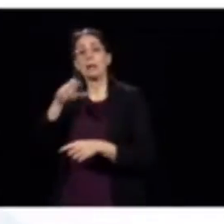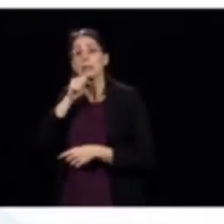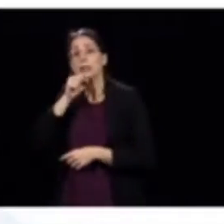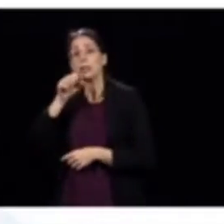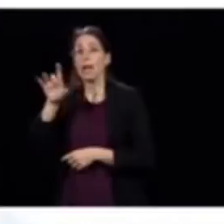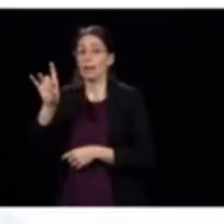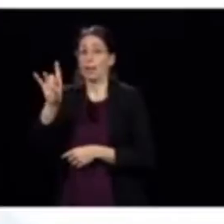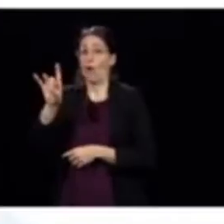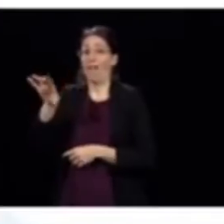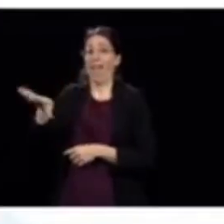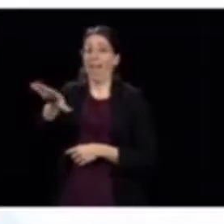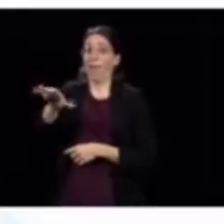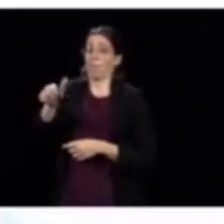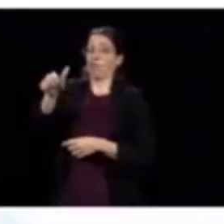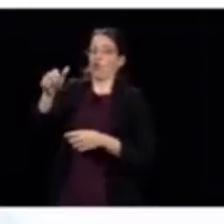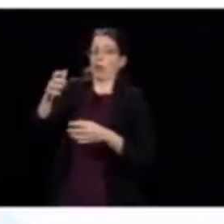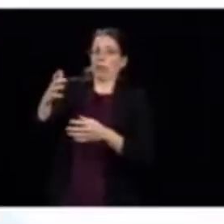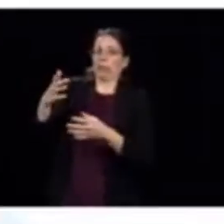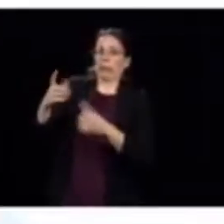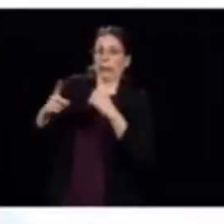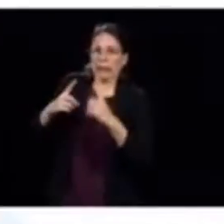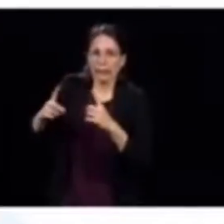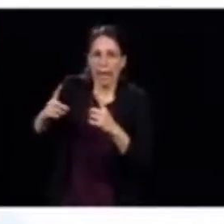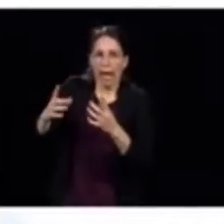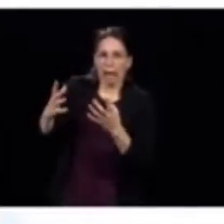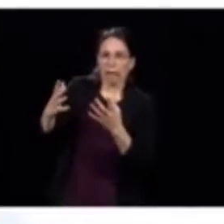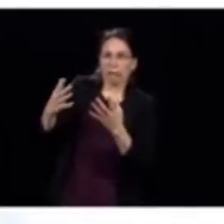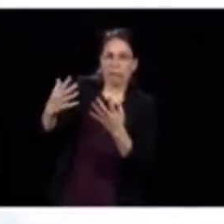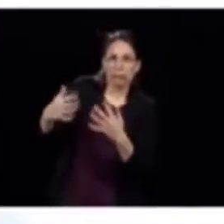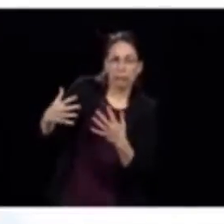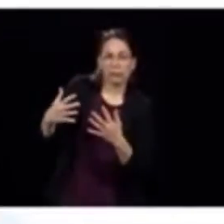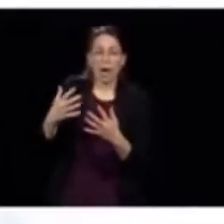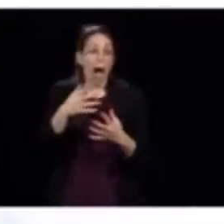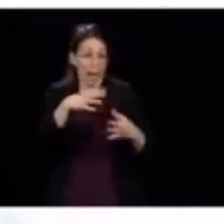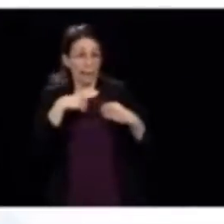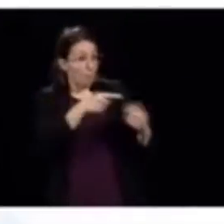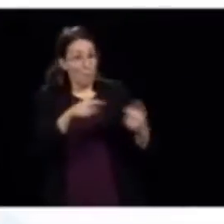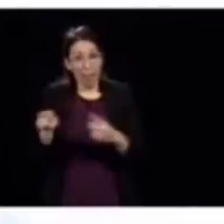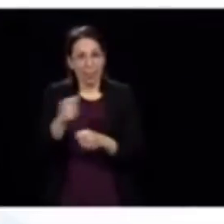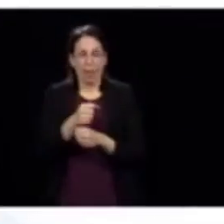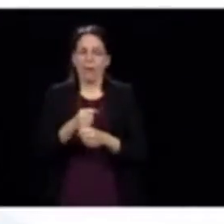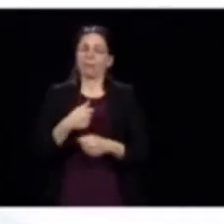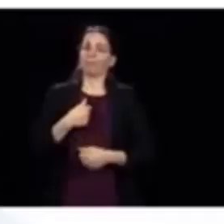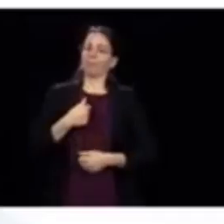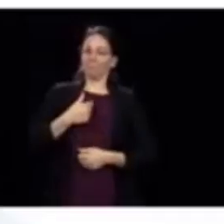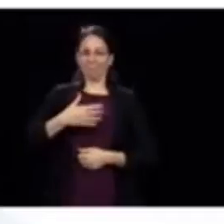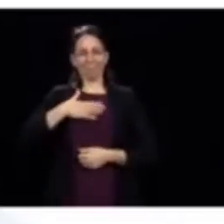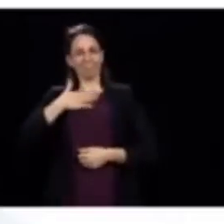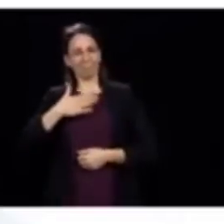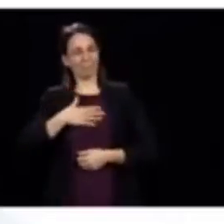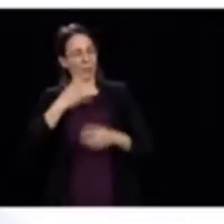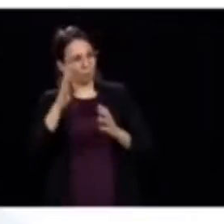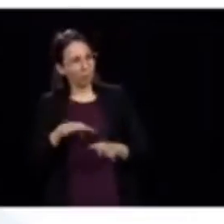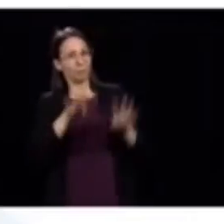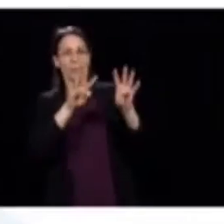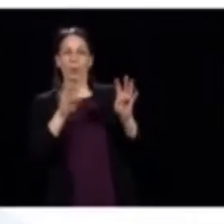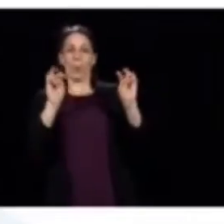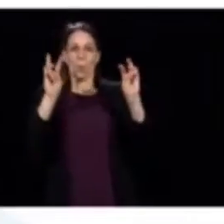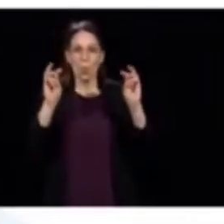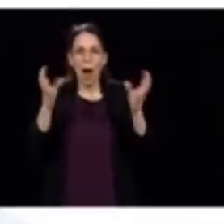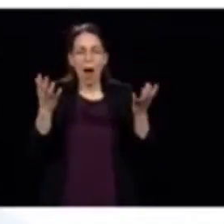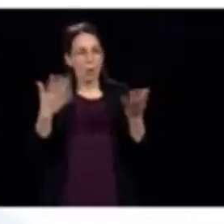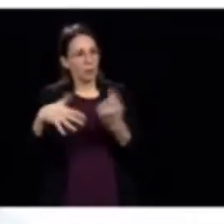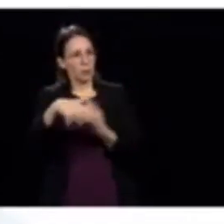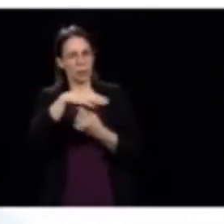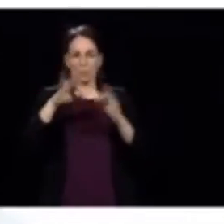c'est plus difficile. Mais, des gens, donc, acceptent de venir travailler. Moi, je peux juste être admiratif